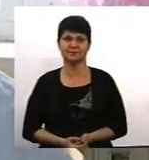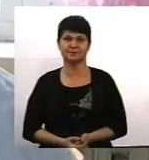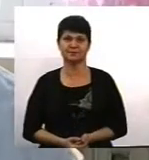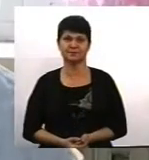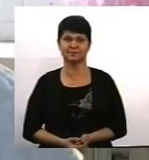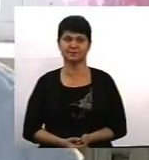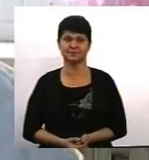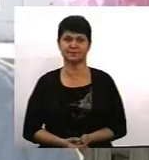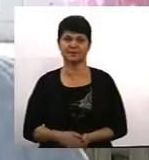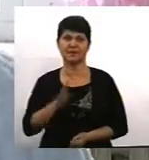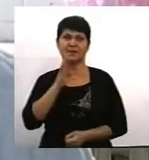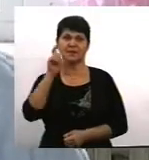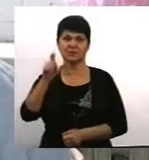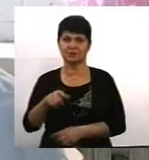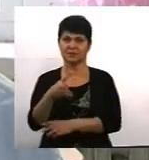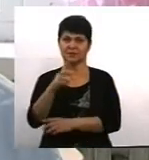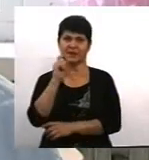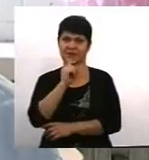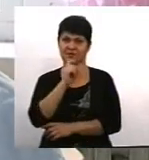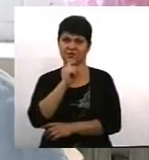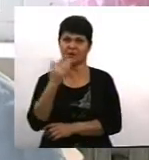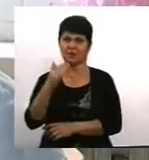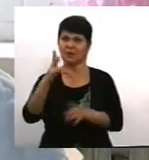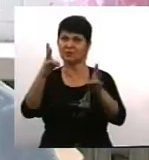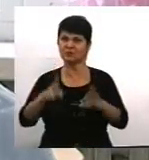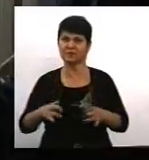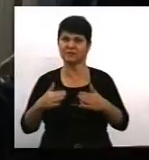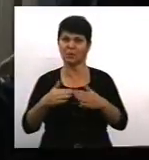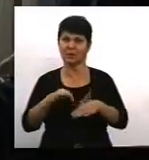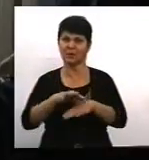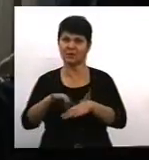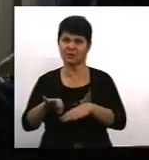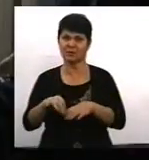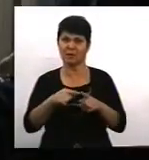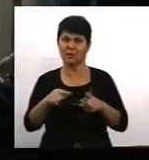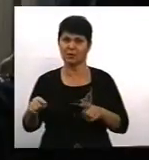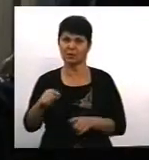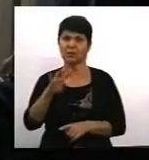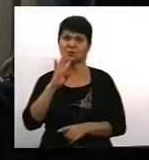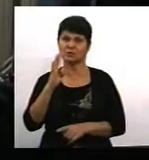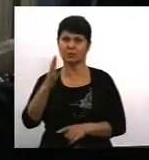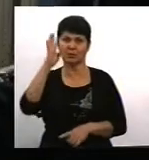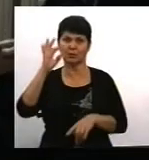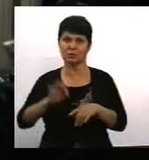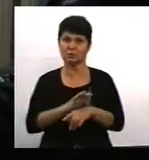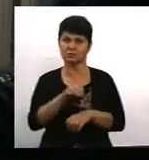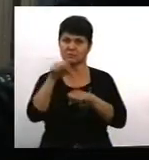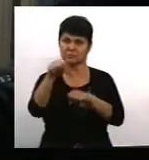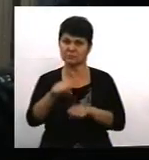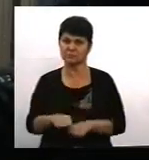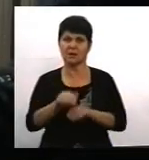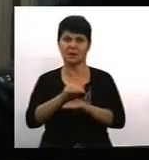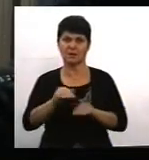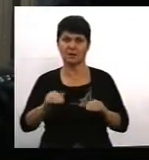Жінка на відео – вінничанка. Вона жертва домашнього насильства. Протягом 4 років чоловік бив її та дітей.